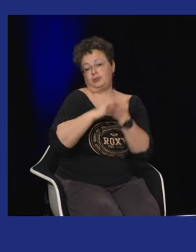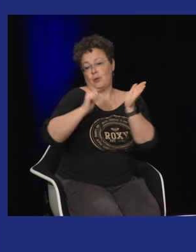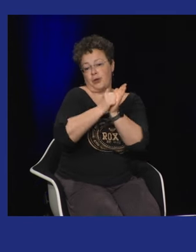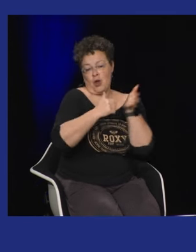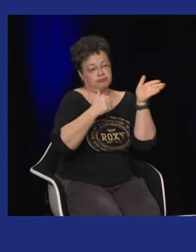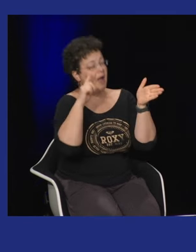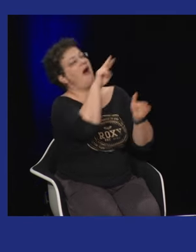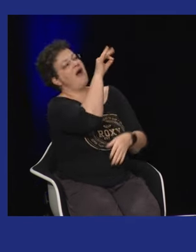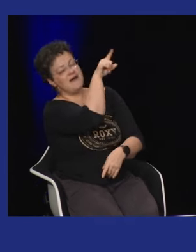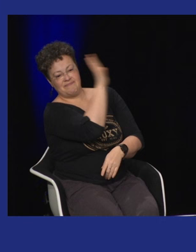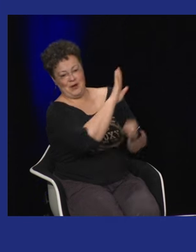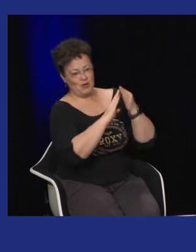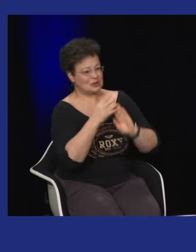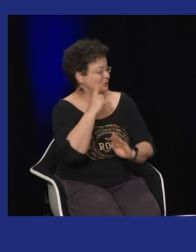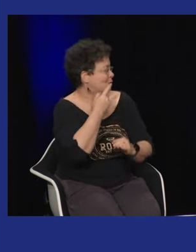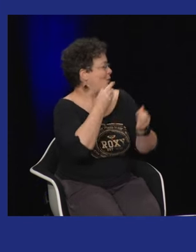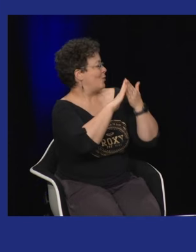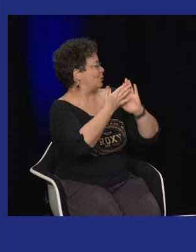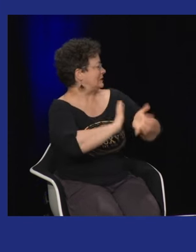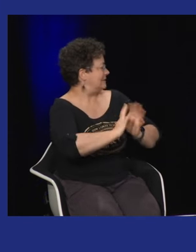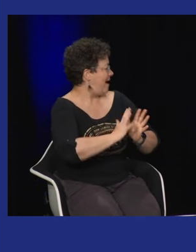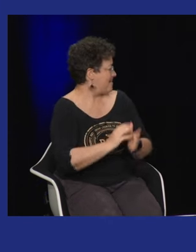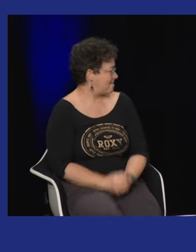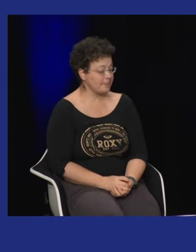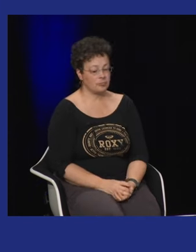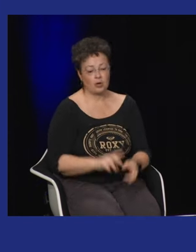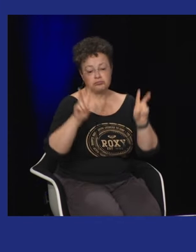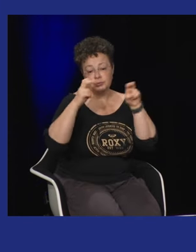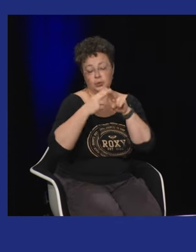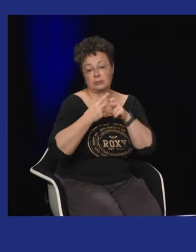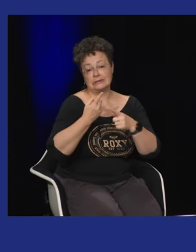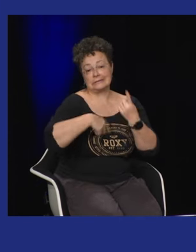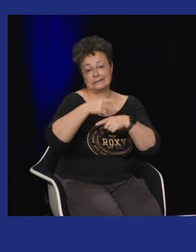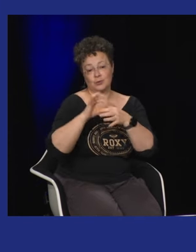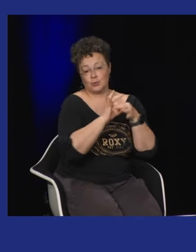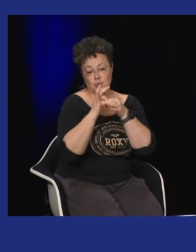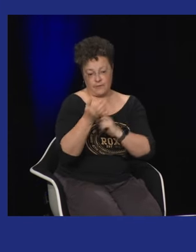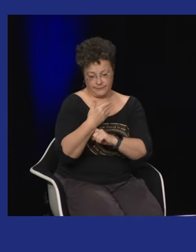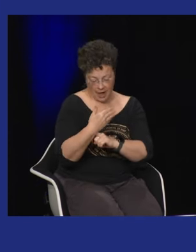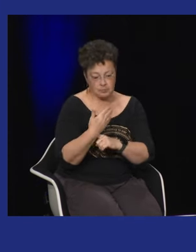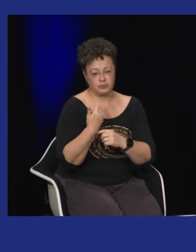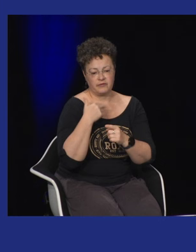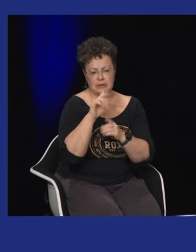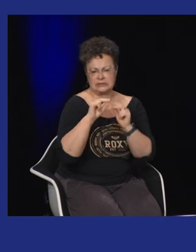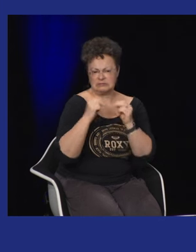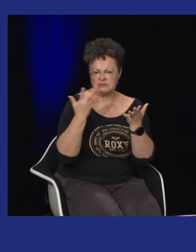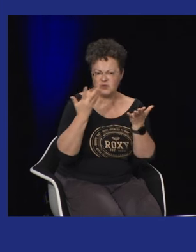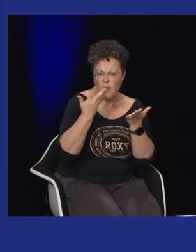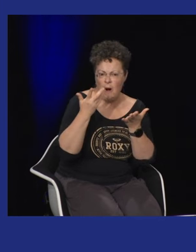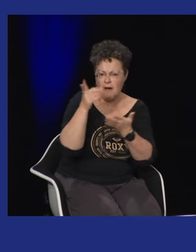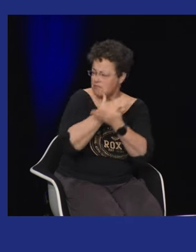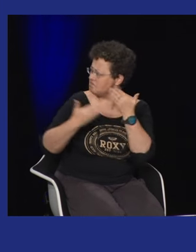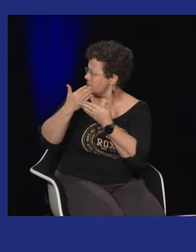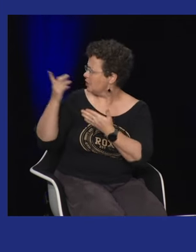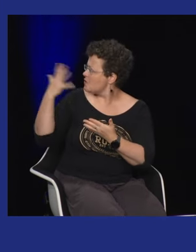Arnaud Ballard pardon et qui est extrêmement symbolique voilà qui donc présente la langue des signes et